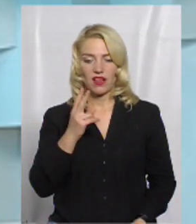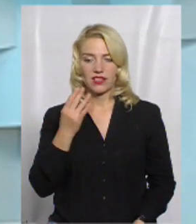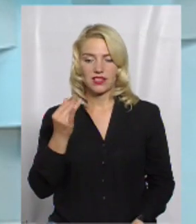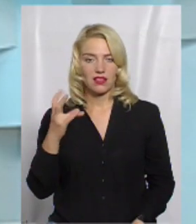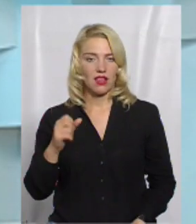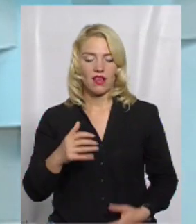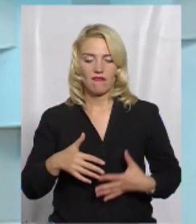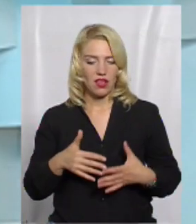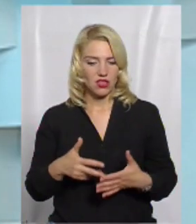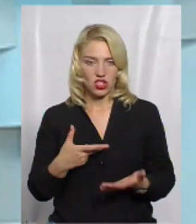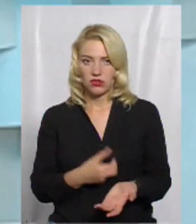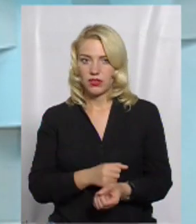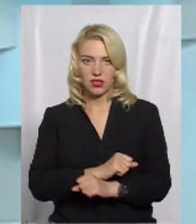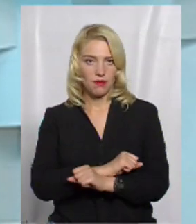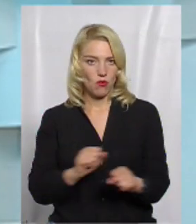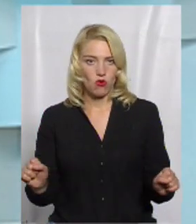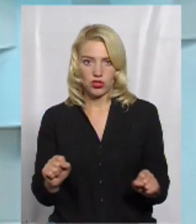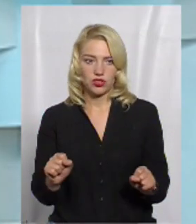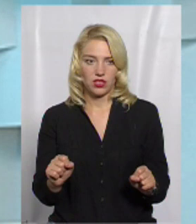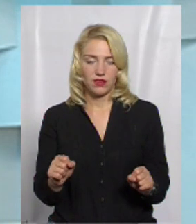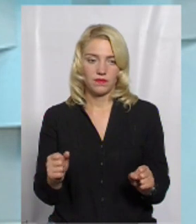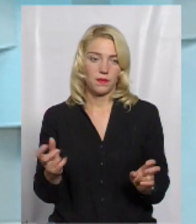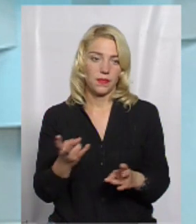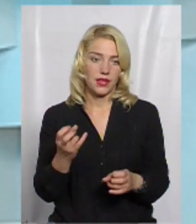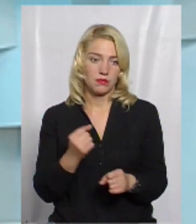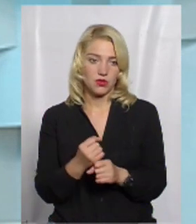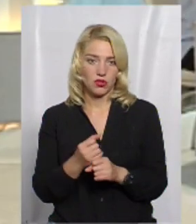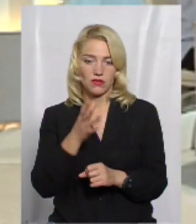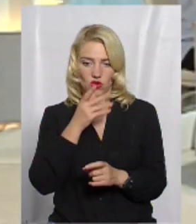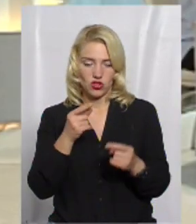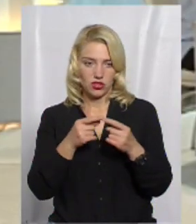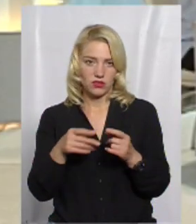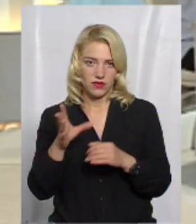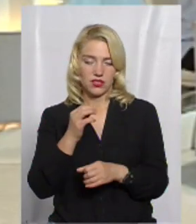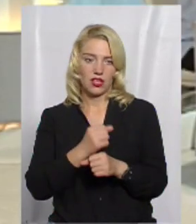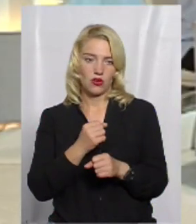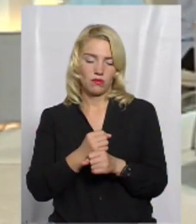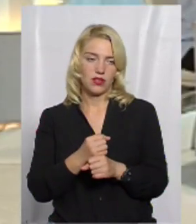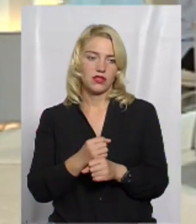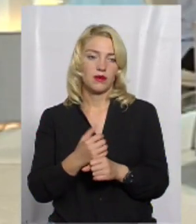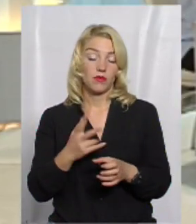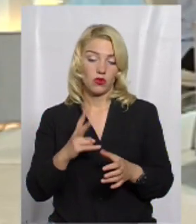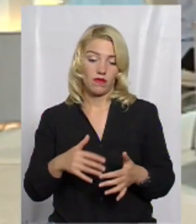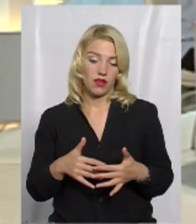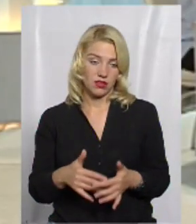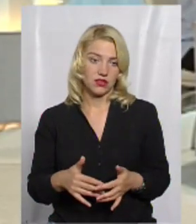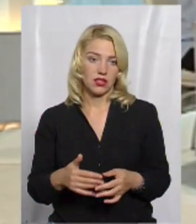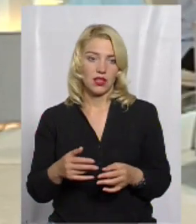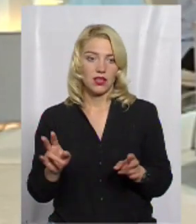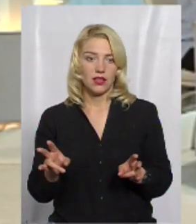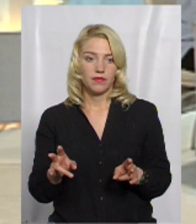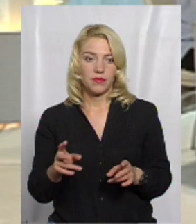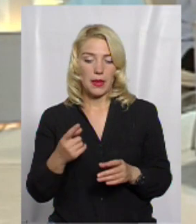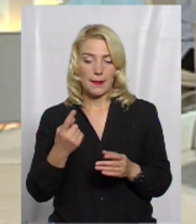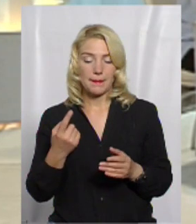щеплюватись не можна. Треба зробитися своєчасно. Своєчасно, вагітність… Треба дитягати,